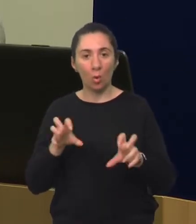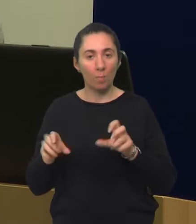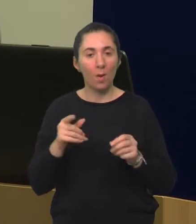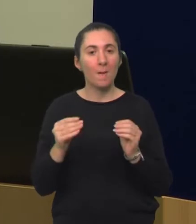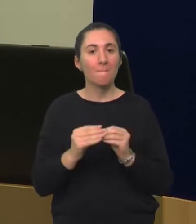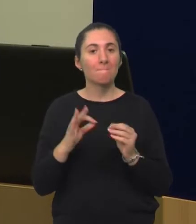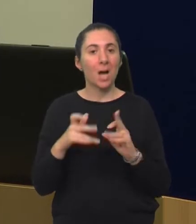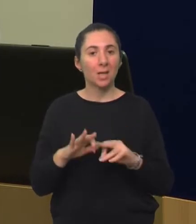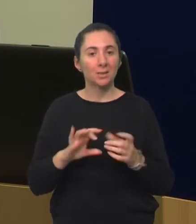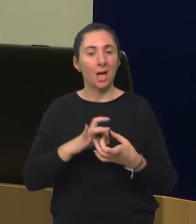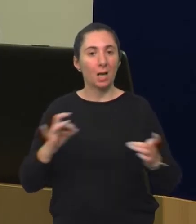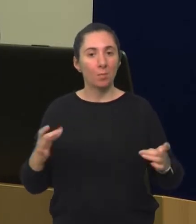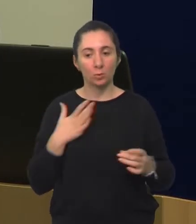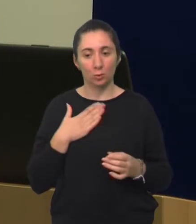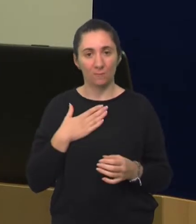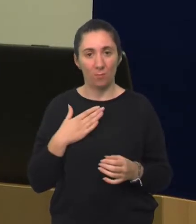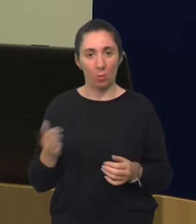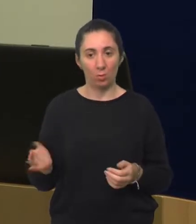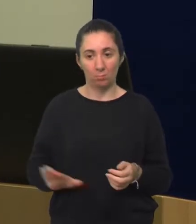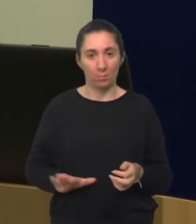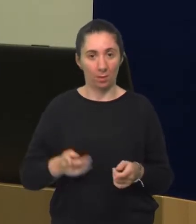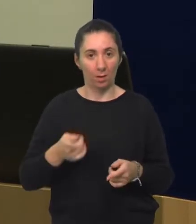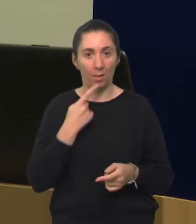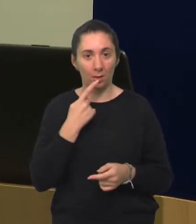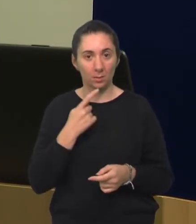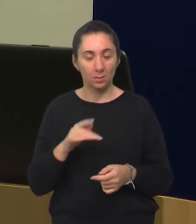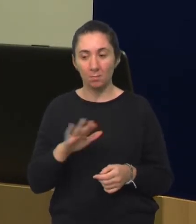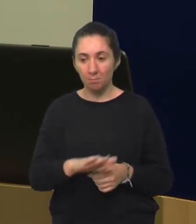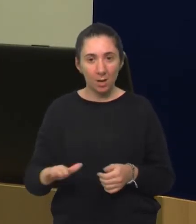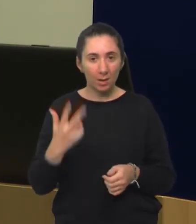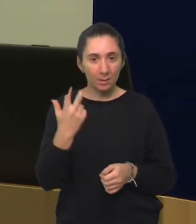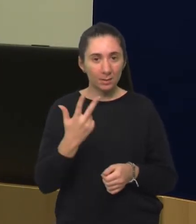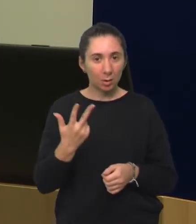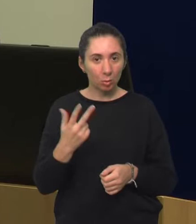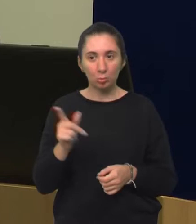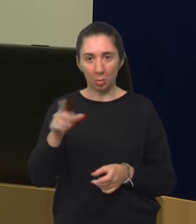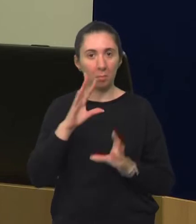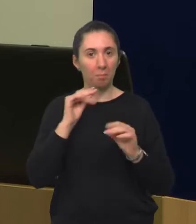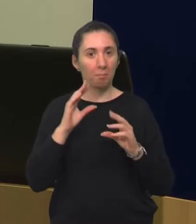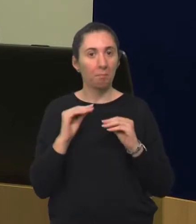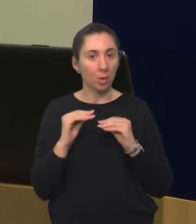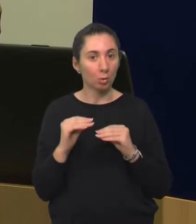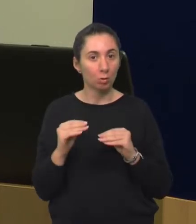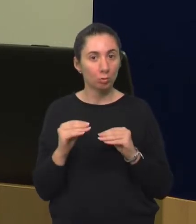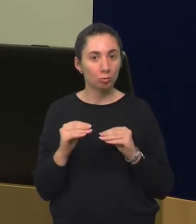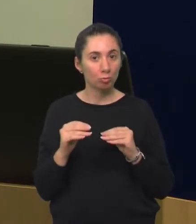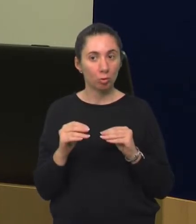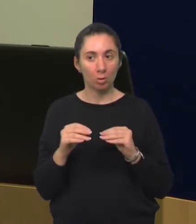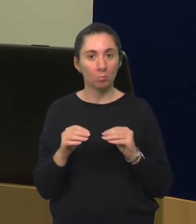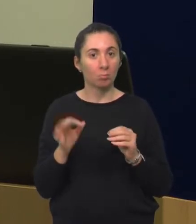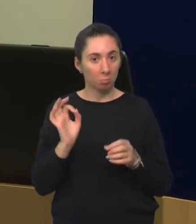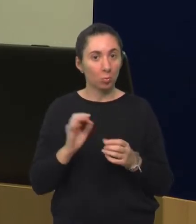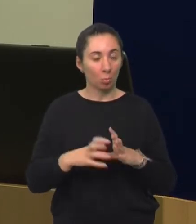bazu gramatičnosti svog materijnjeg jezika. I tako da mali trogodišnjaci zapravo već pričaju najčešće relativno